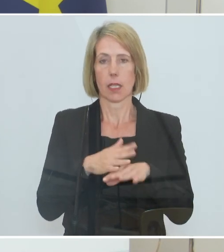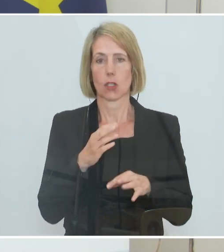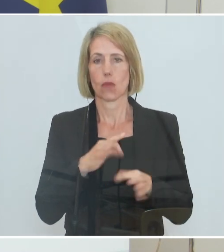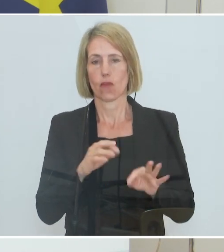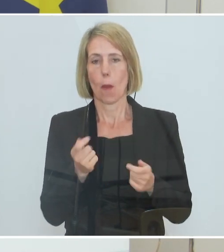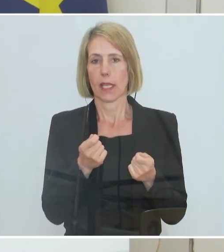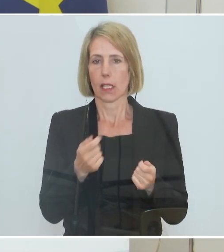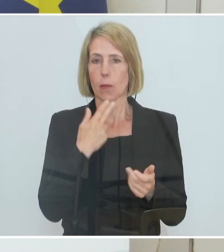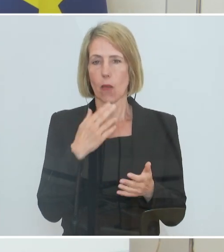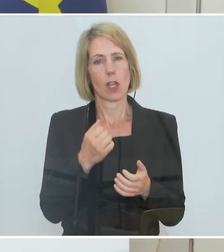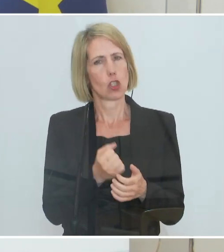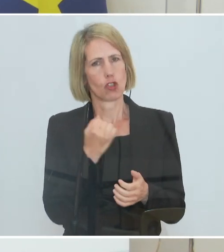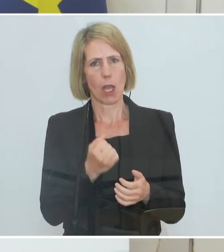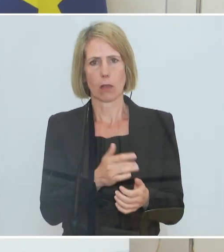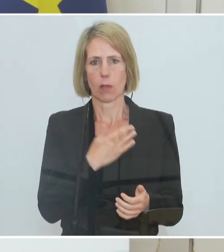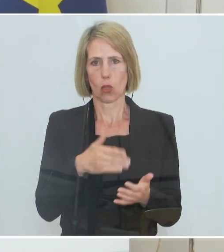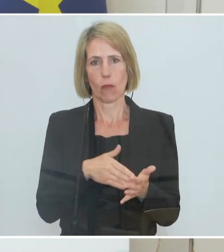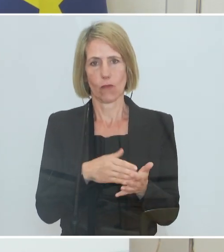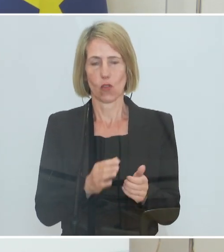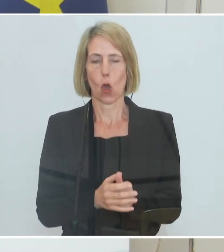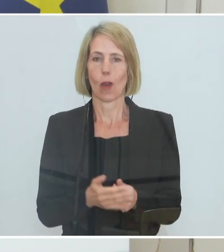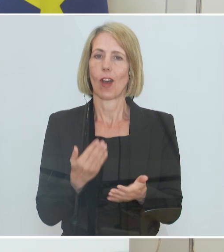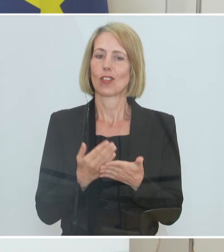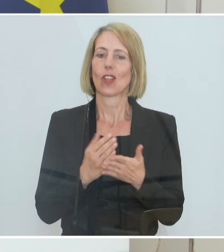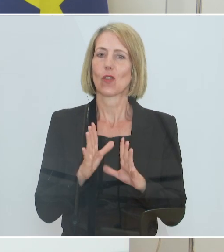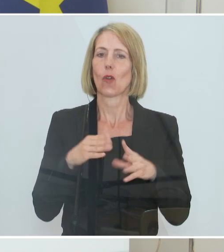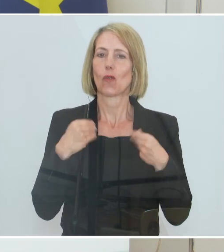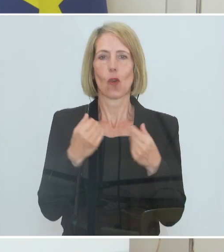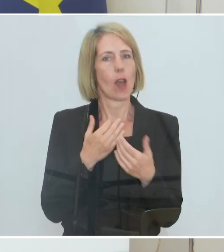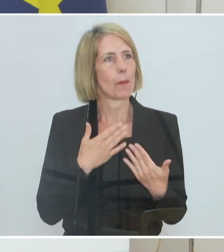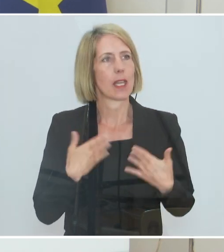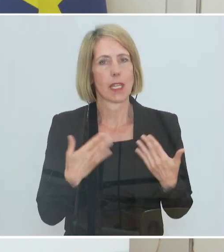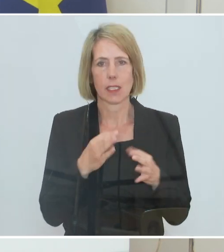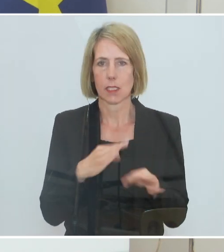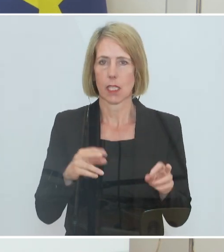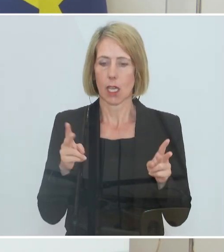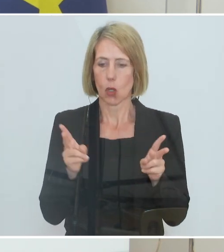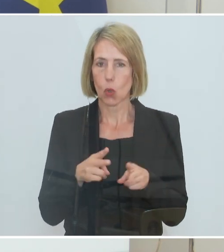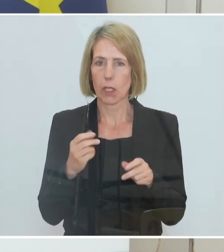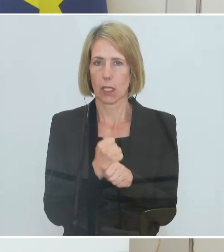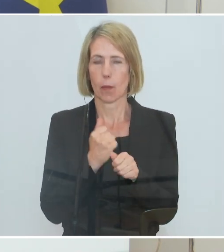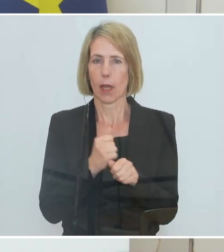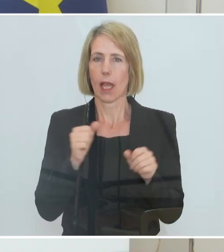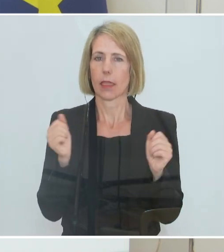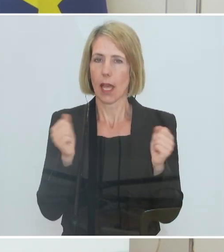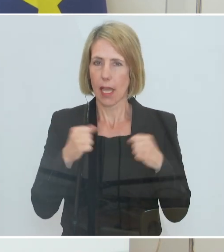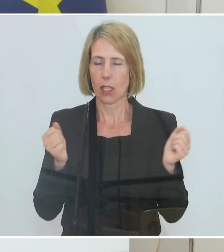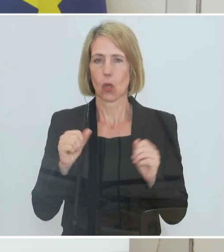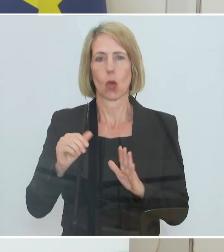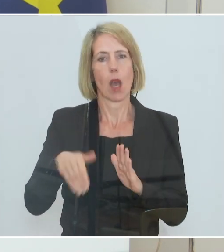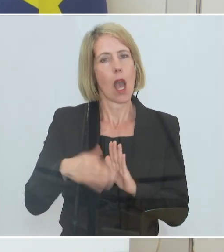stark betroffen sind. Ich freue mich daher, dass wir heute eine Einigung haben, wie die Kurzarbeit ab 1. Juli 2021